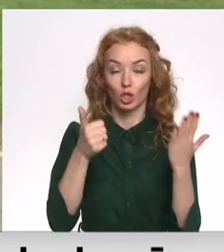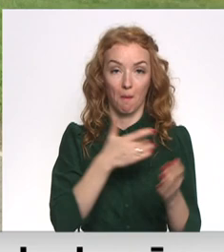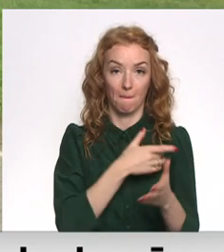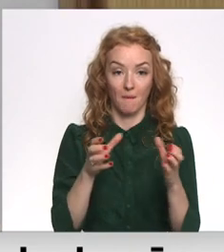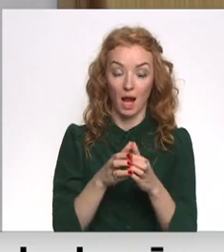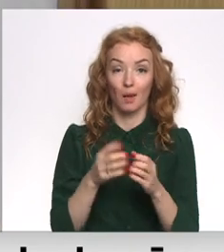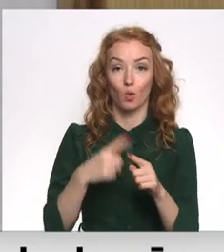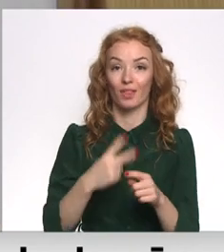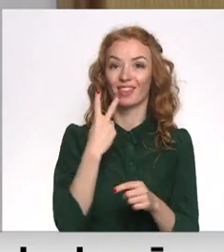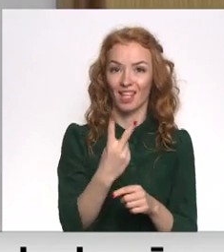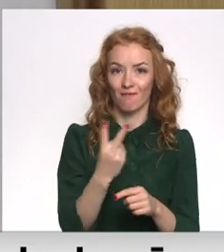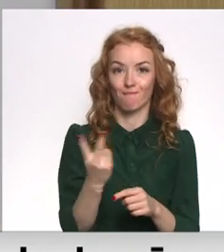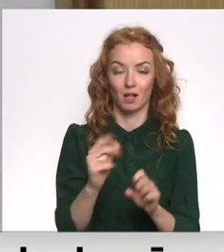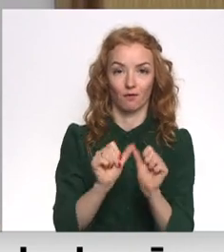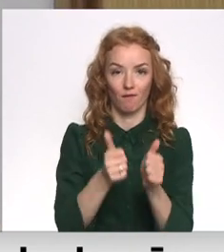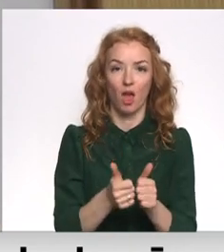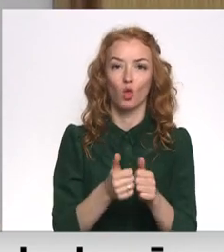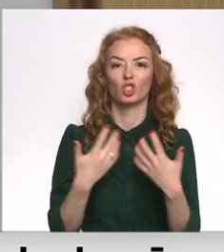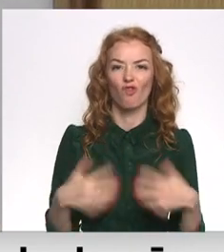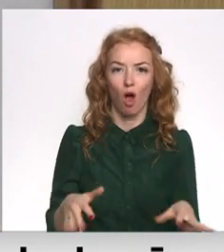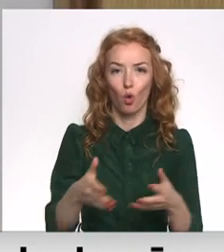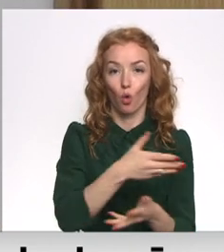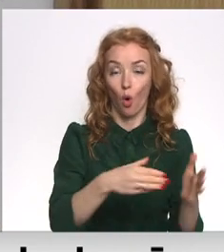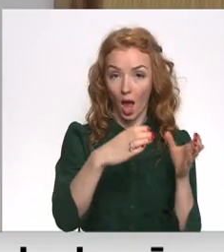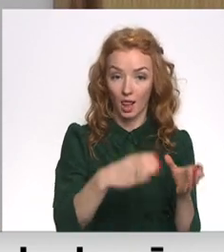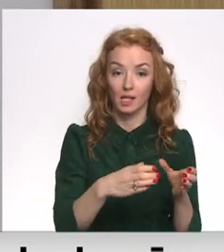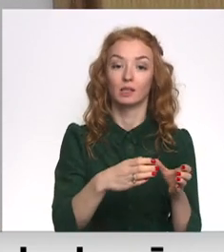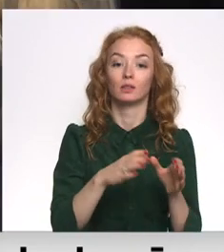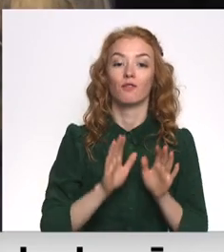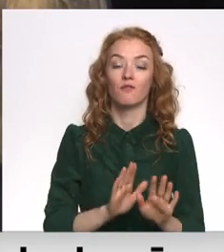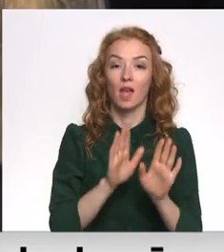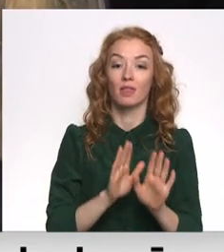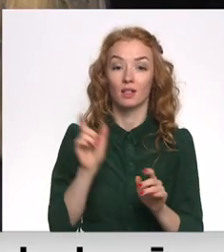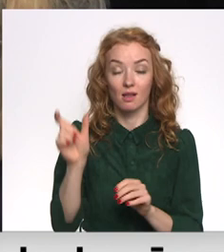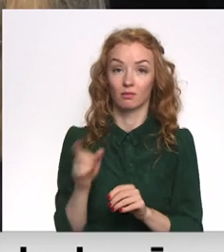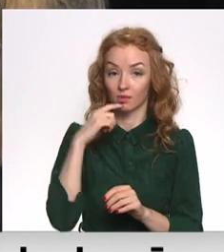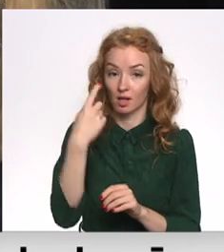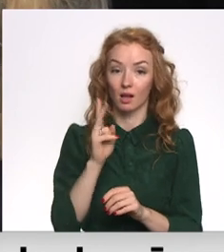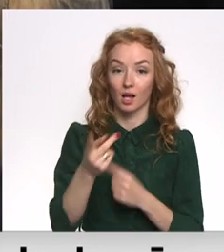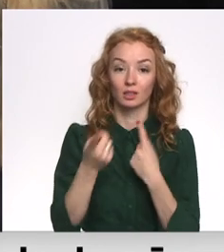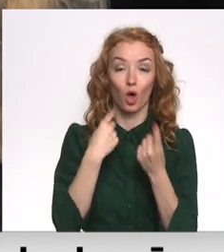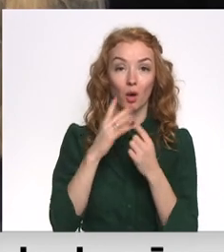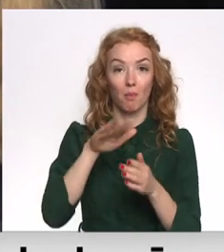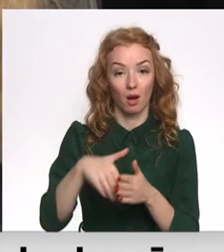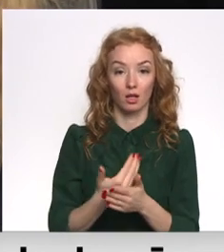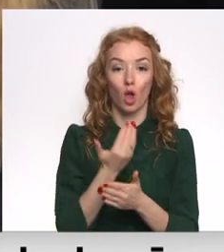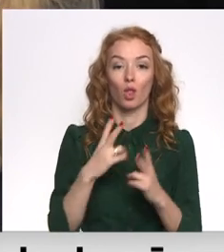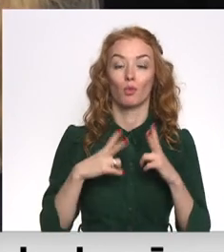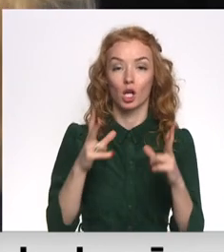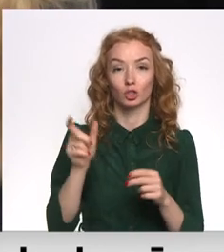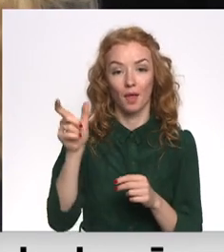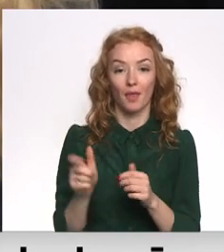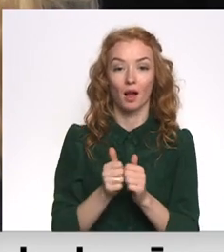no kurām divas veido diezgan trauslu koalīciju. Domas priekšsādāja vietniece RTV stāsta, ka sarunas par jaunā priekšsādāja